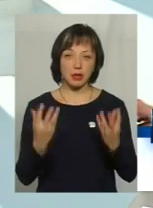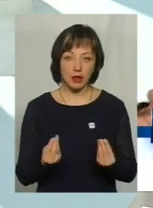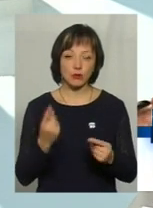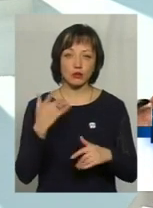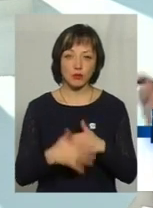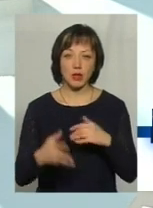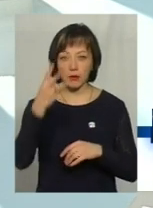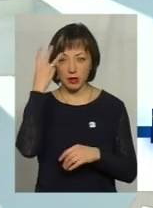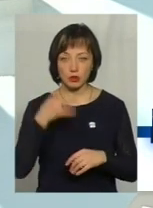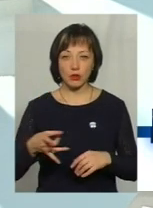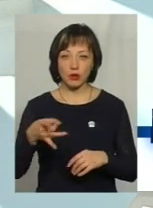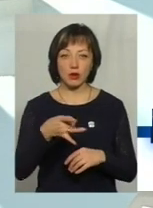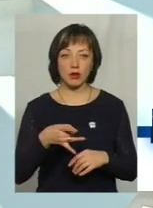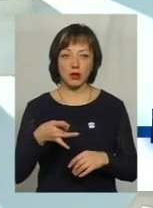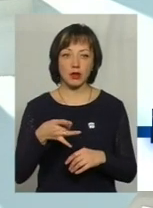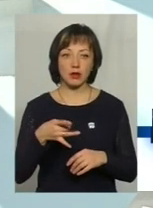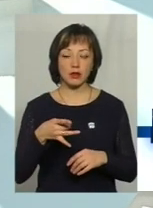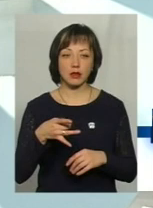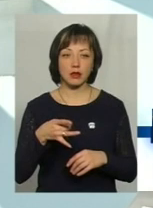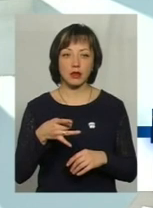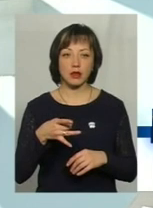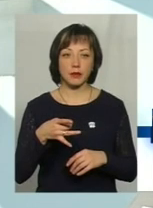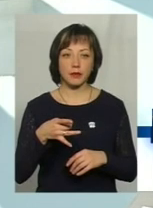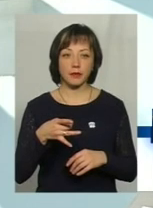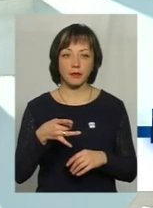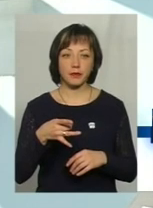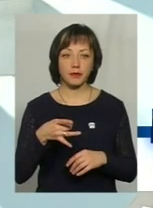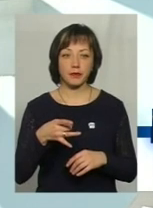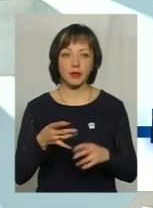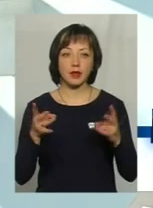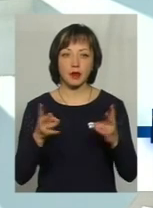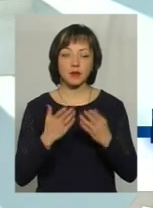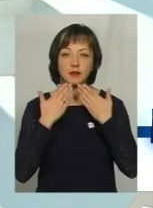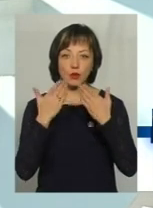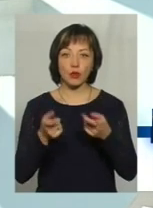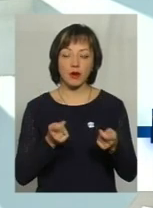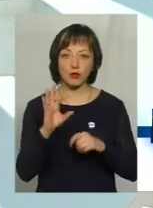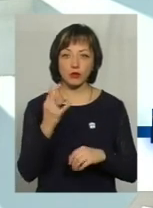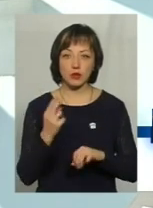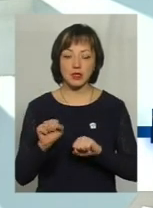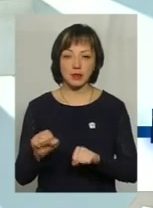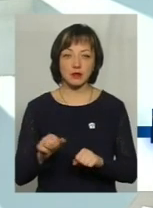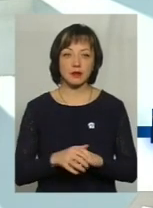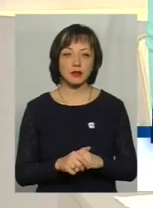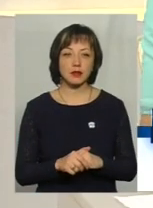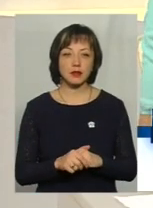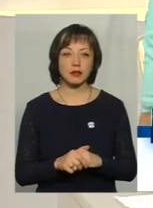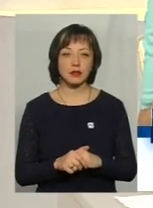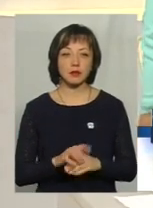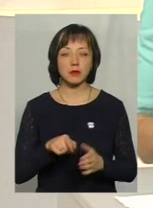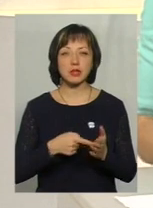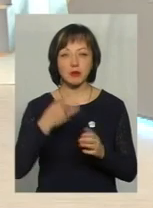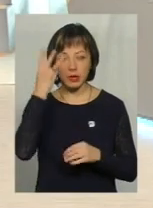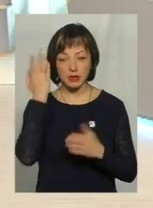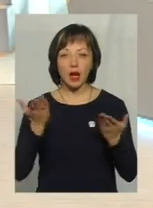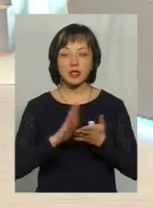з Хмельницького району дзвонили громадянин, треба звернутися в управління СОЗА. Я окремо хотіла бути по Хмельницькому.